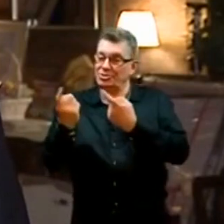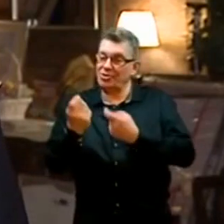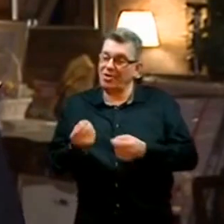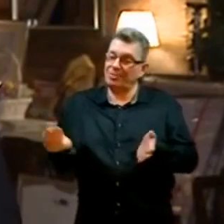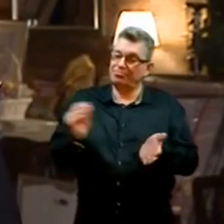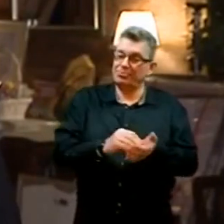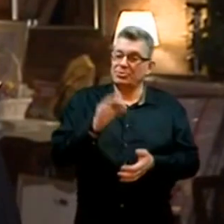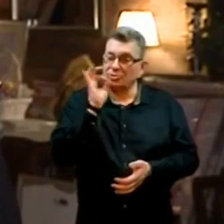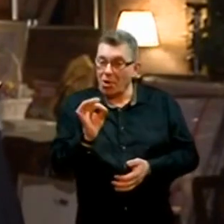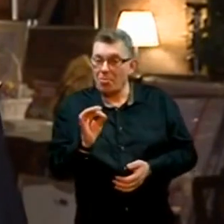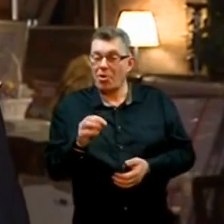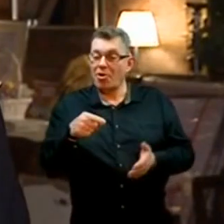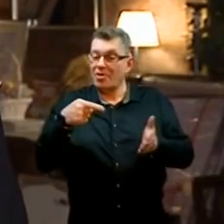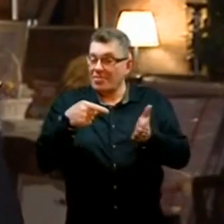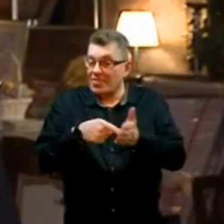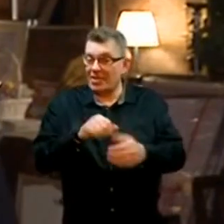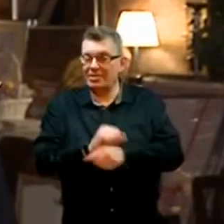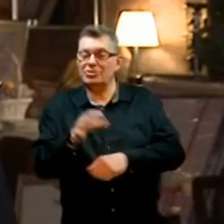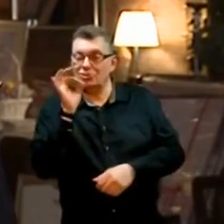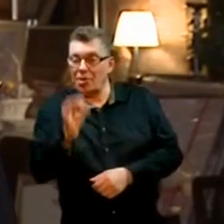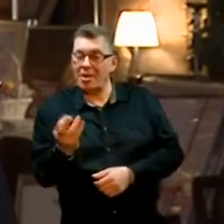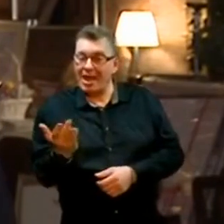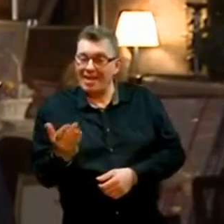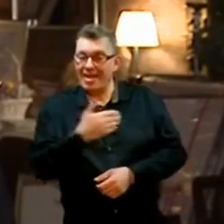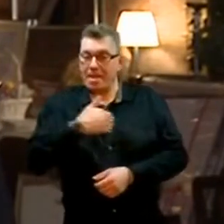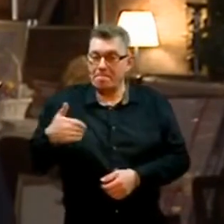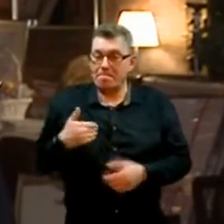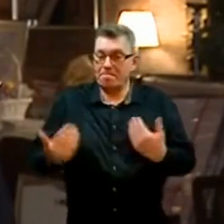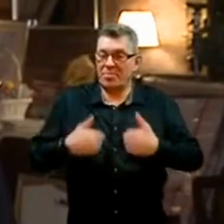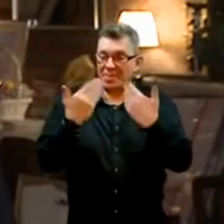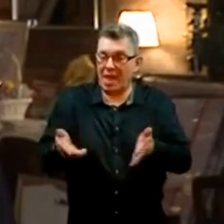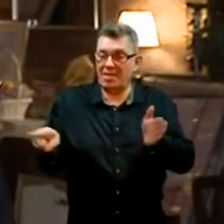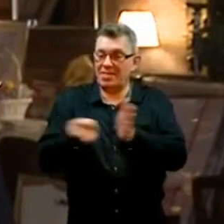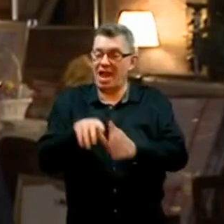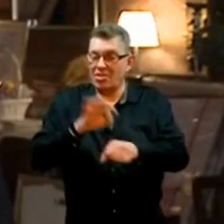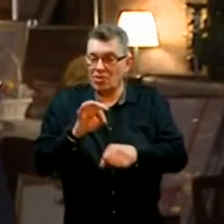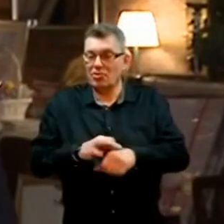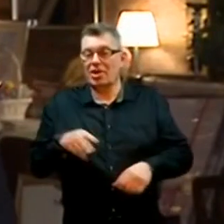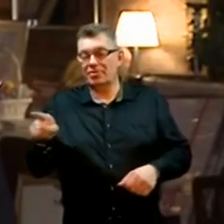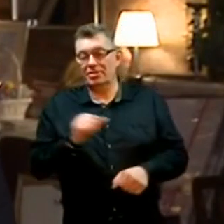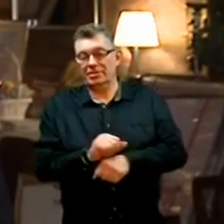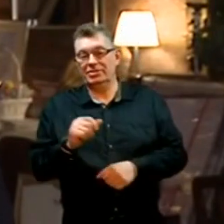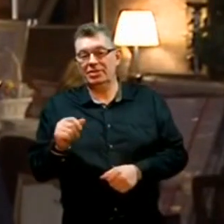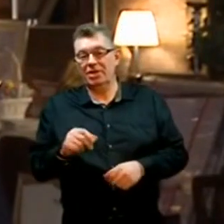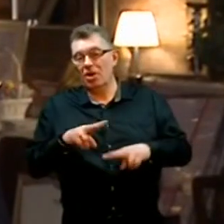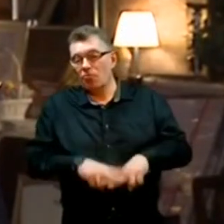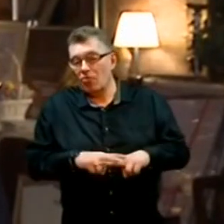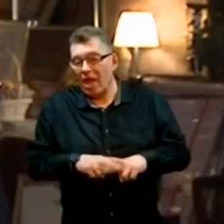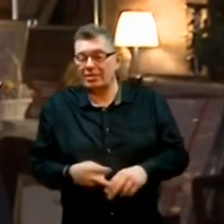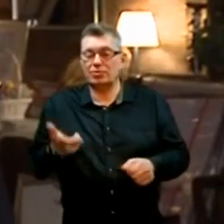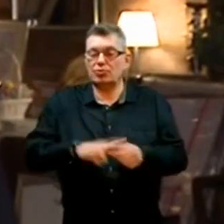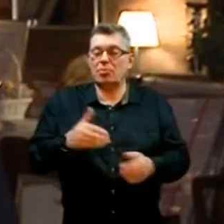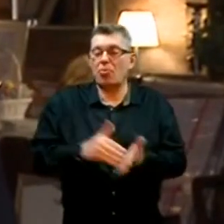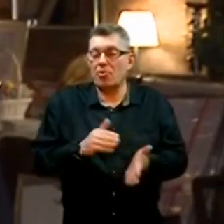i tyle dobra, ile my damy doktorowi, fundacji i tym wszystkim, którzy potrzebują tego dobra.